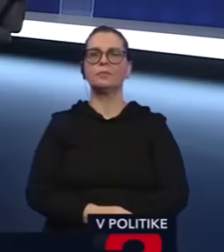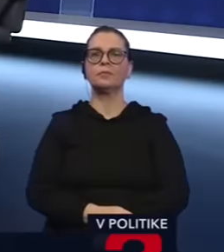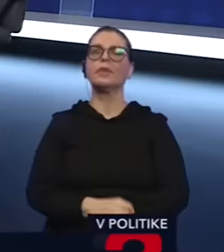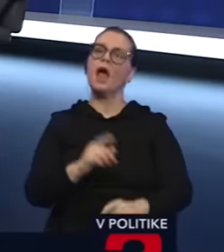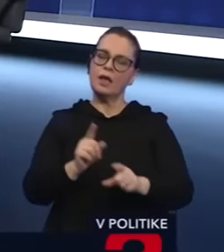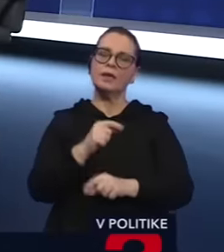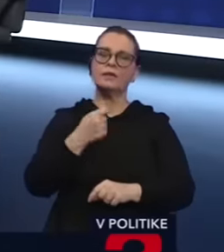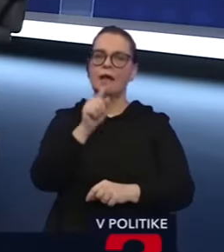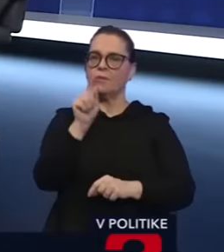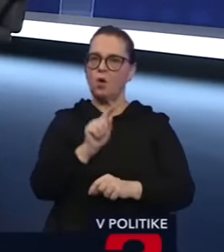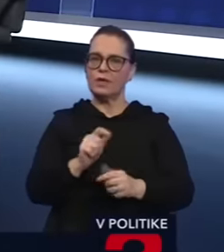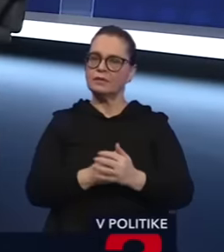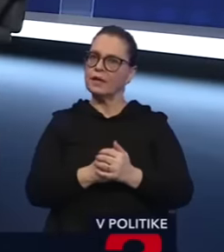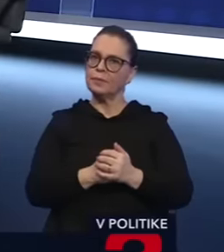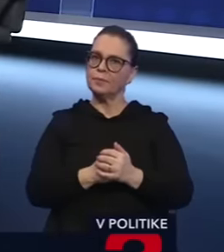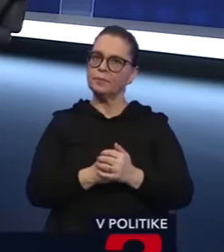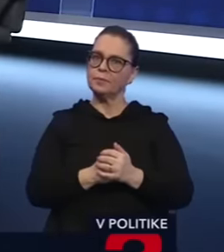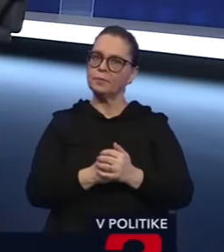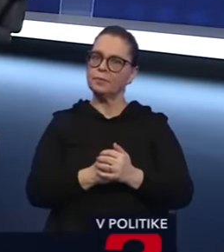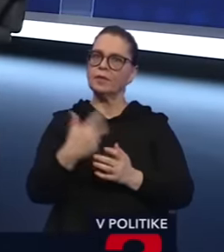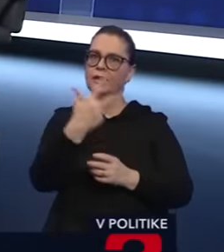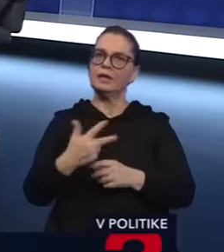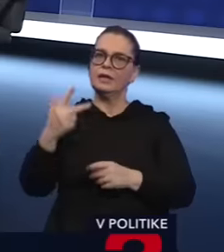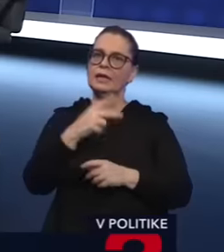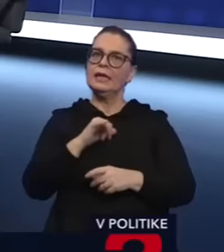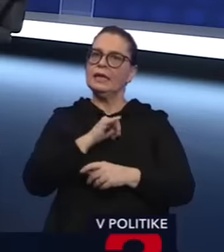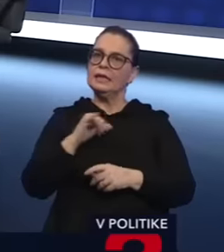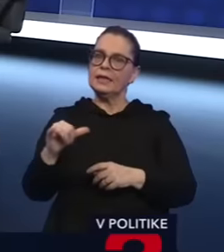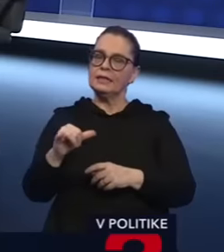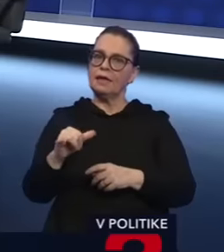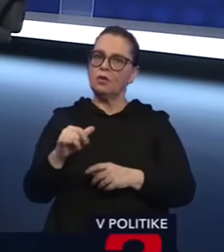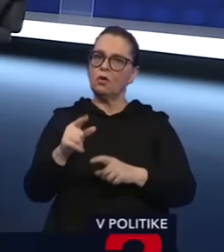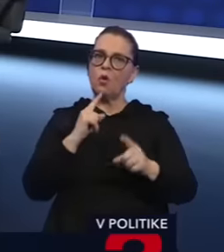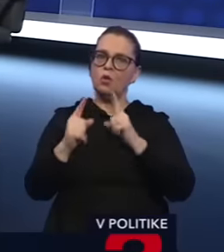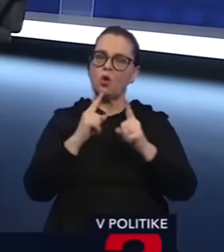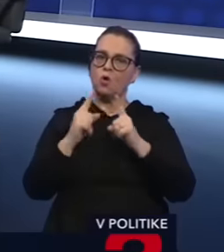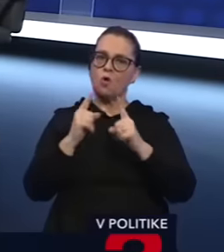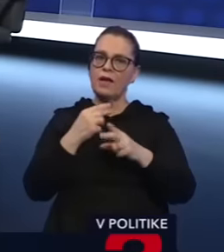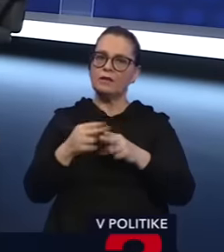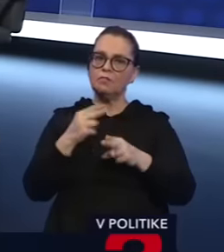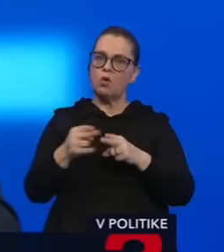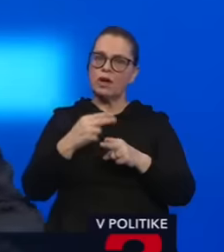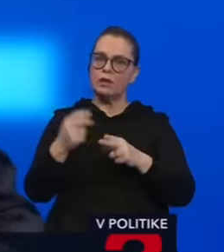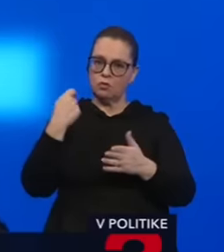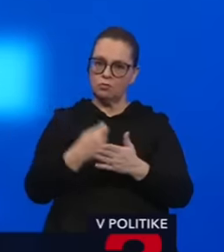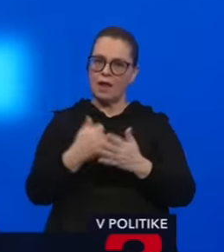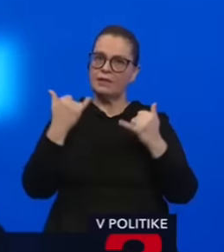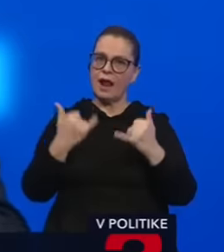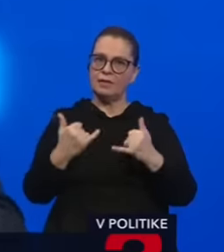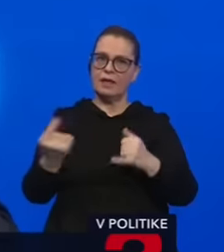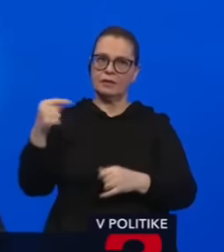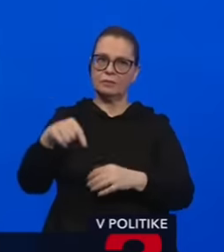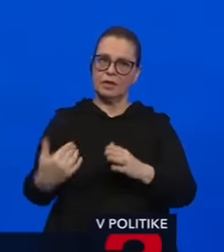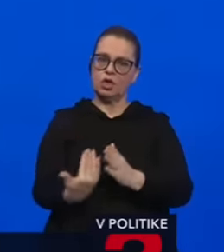reakciu. Otázka je, že 30 rokov tu ten rokovací poriadok platil a zrazu príde teda nová